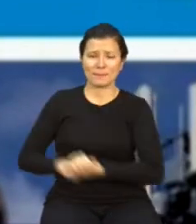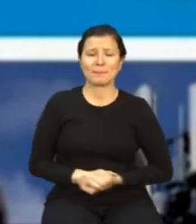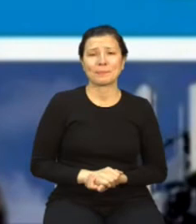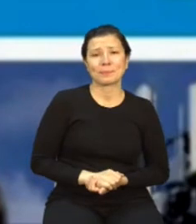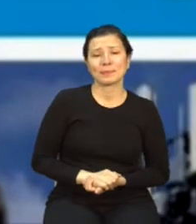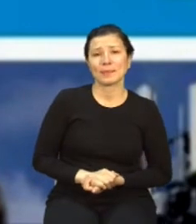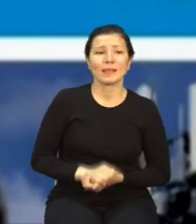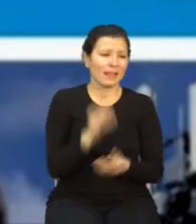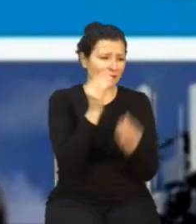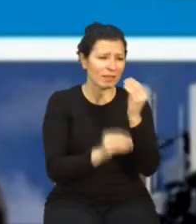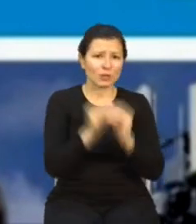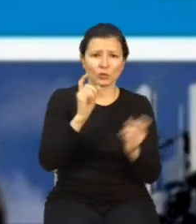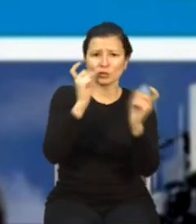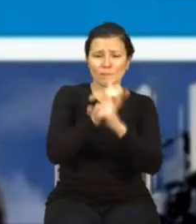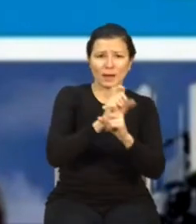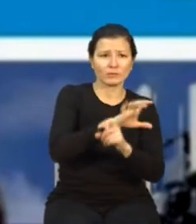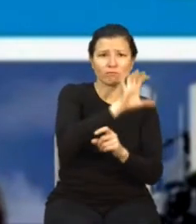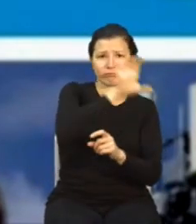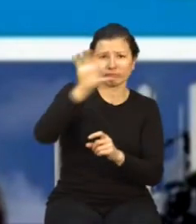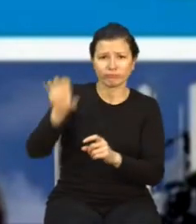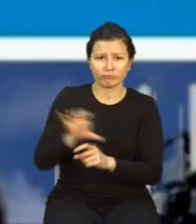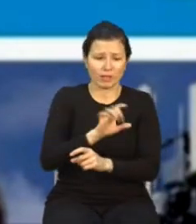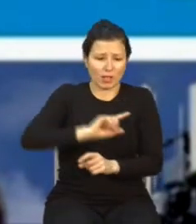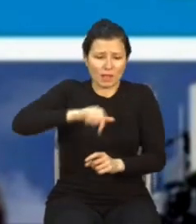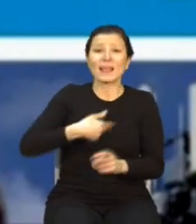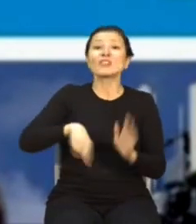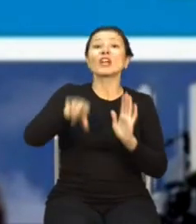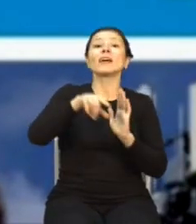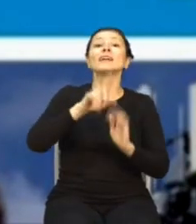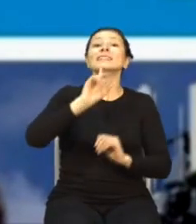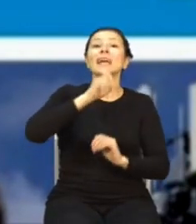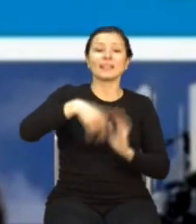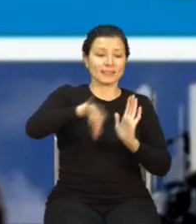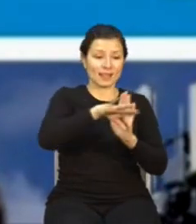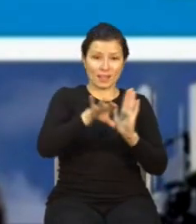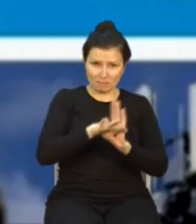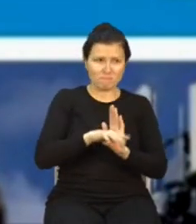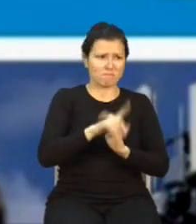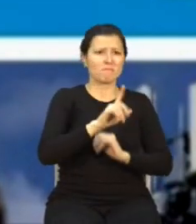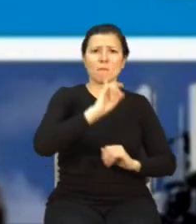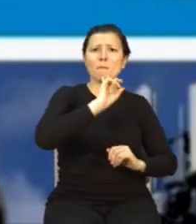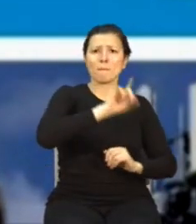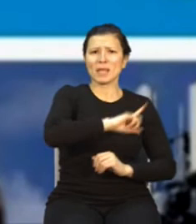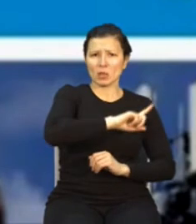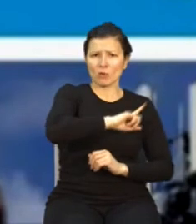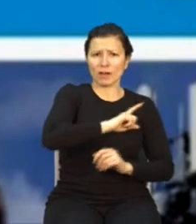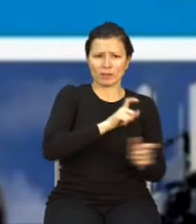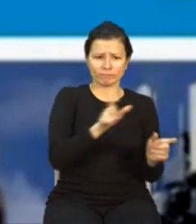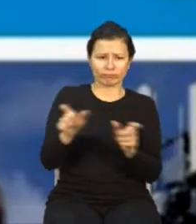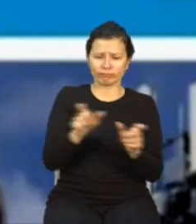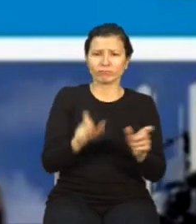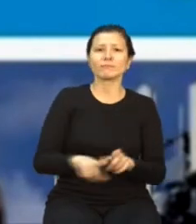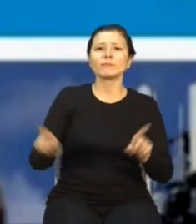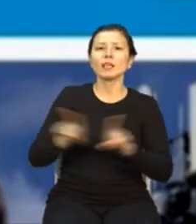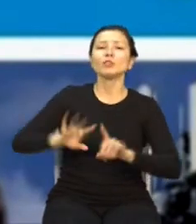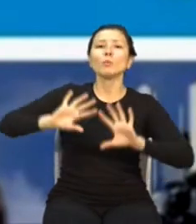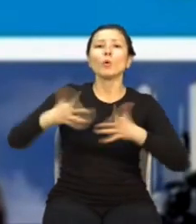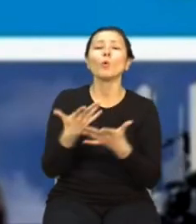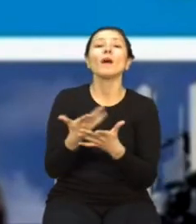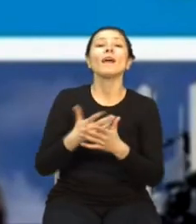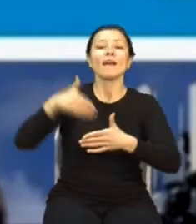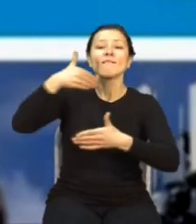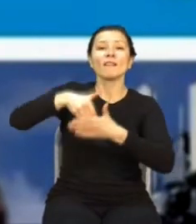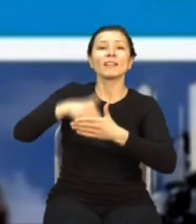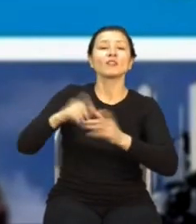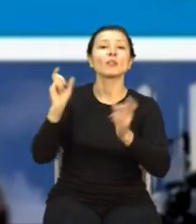w większości krajów przestrzegane są nasze zalecenia, ale też są pewne regulacje krajowe, które dotyczą ograniczenia ekspozycji na pole